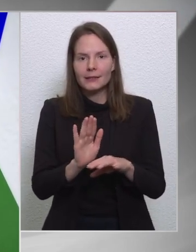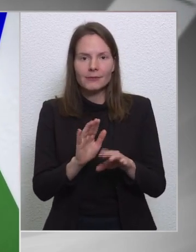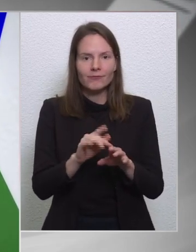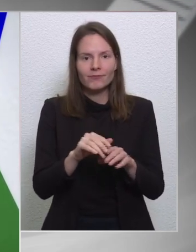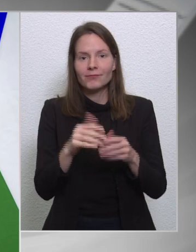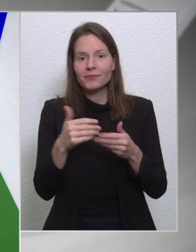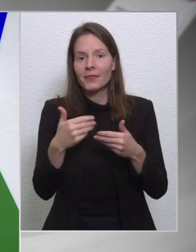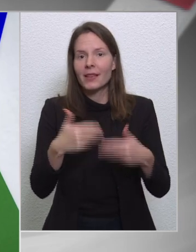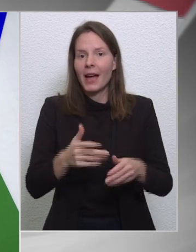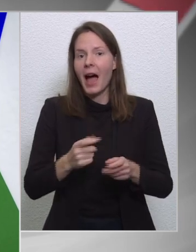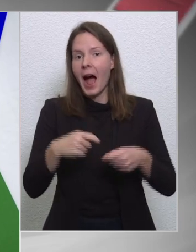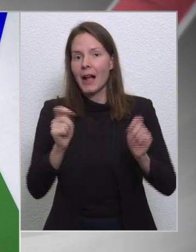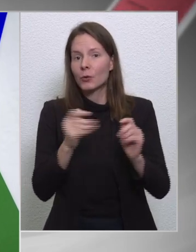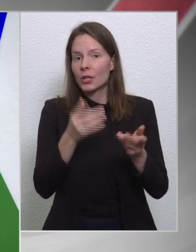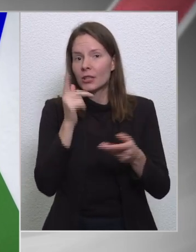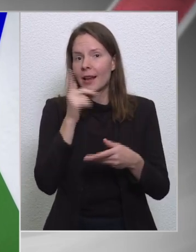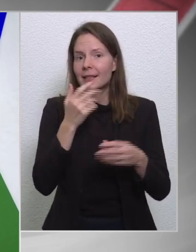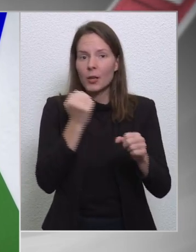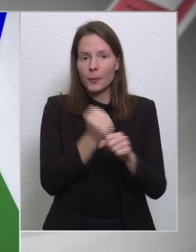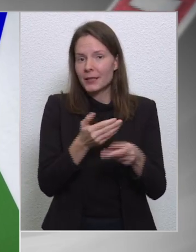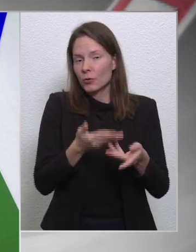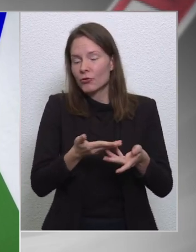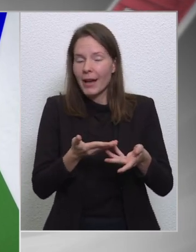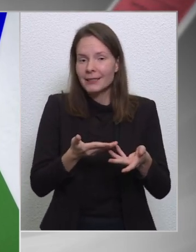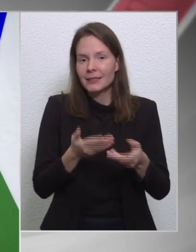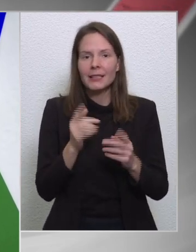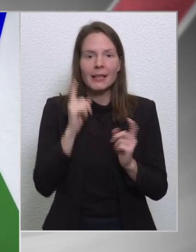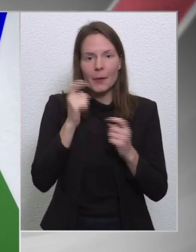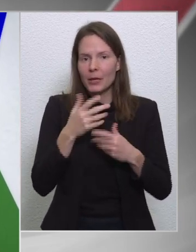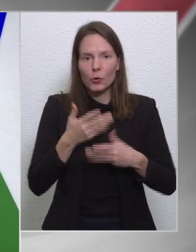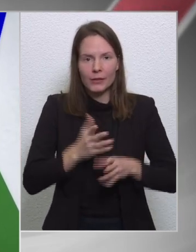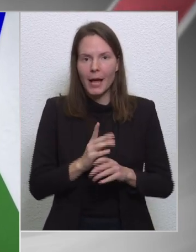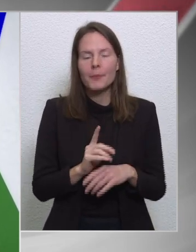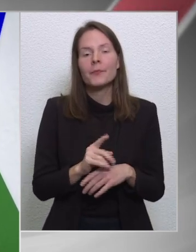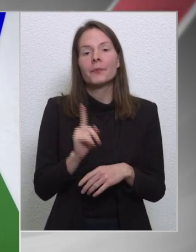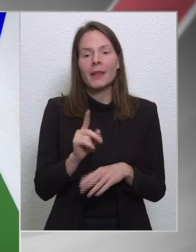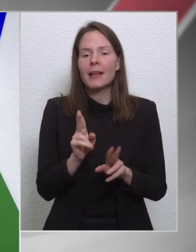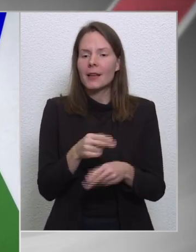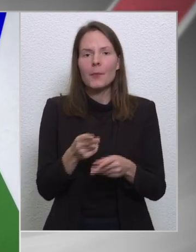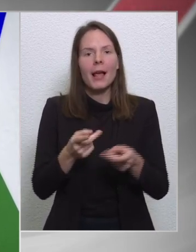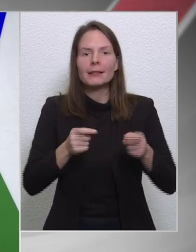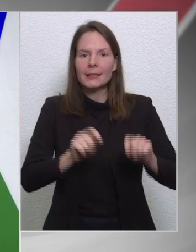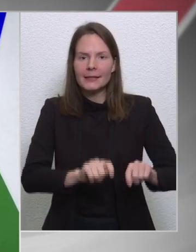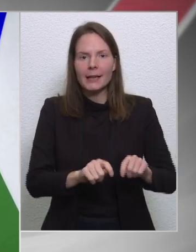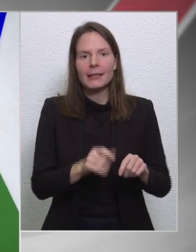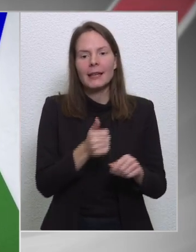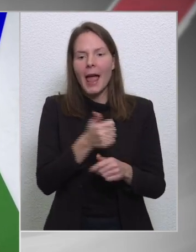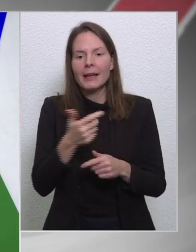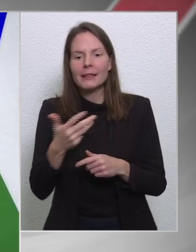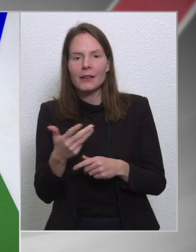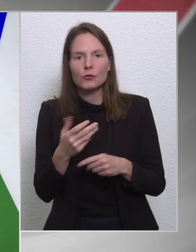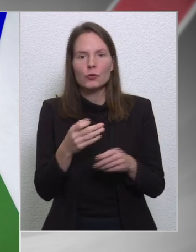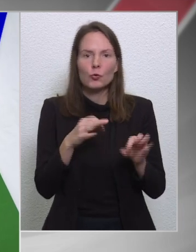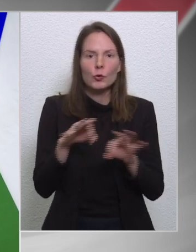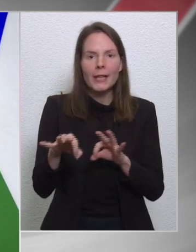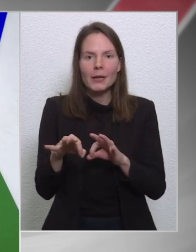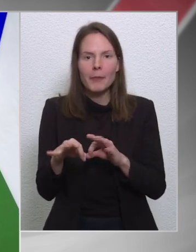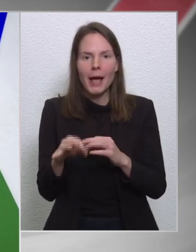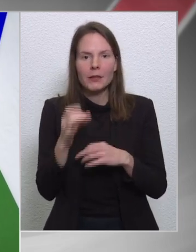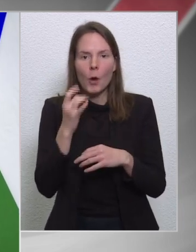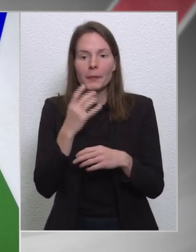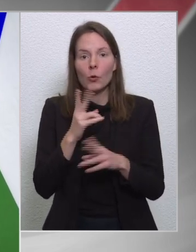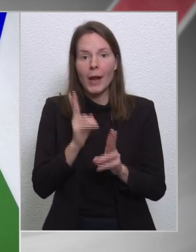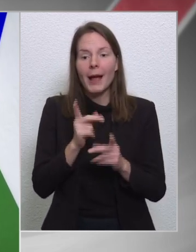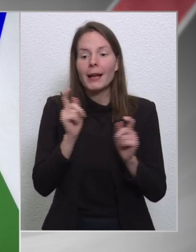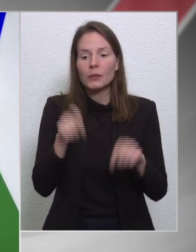emlíjuk, hogy nem, de azt sajnos nem lehet kizárni, hogy egyes ügyekben, egyes biztosoknál, amikor azt kell megítélni, Magyarország teljes tette egy